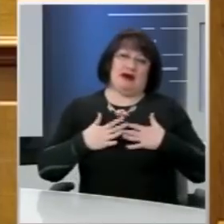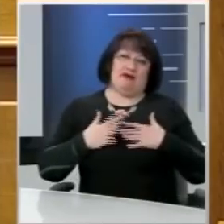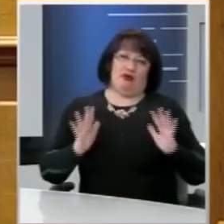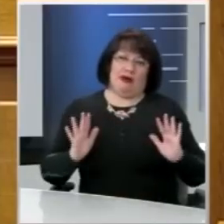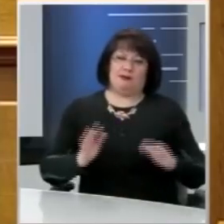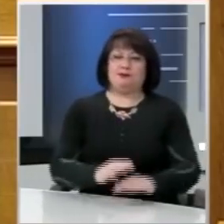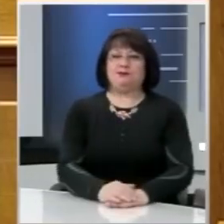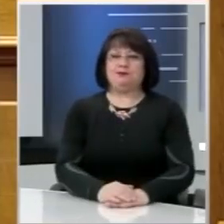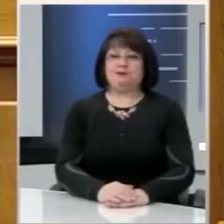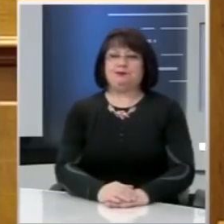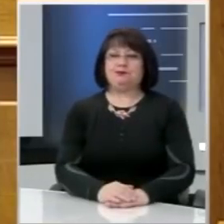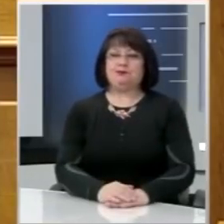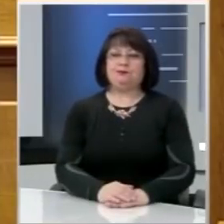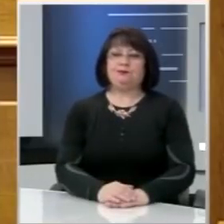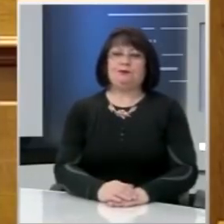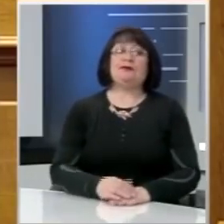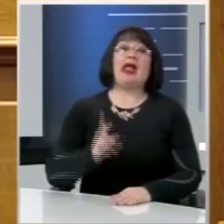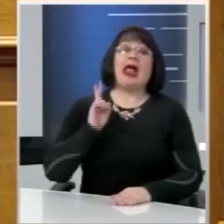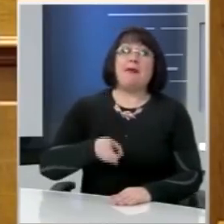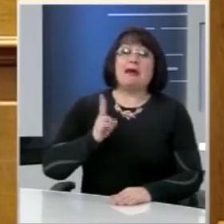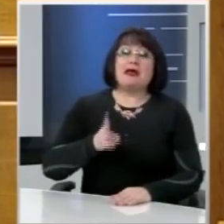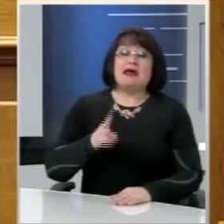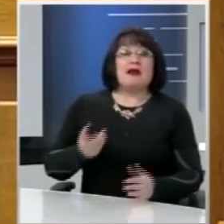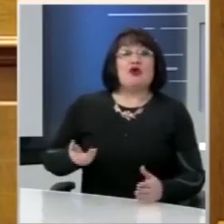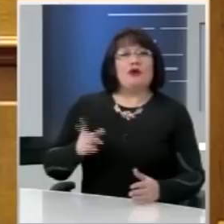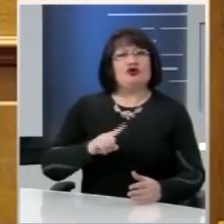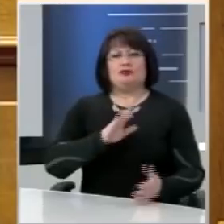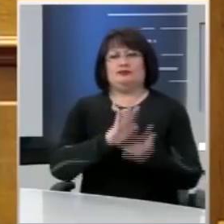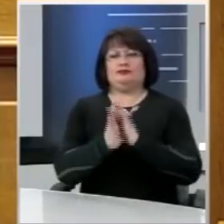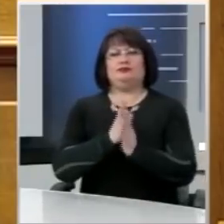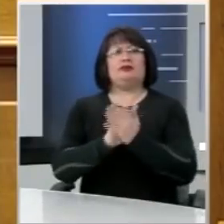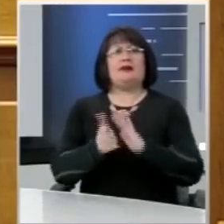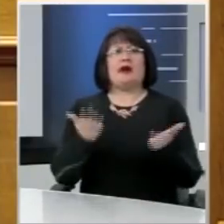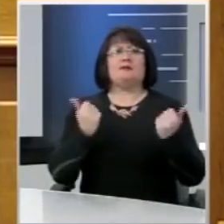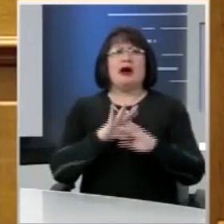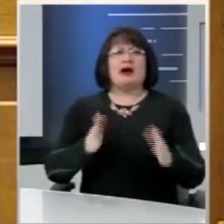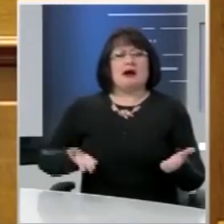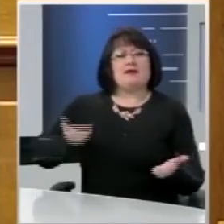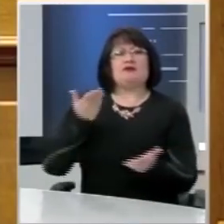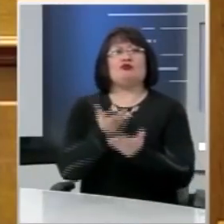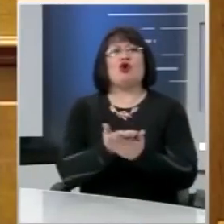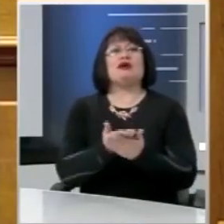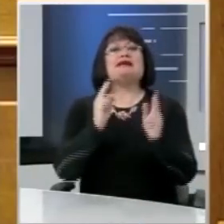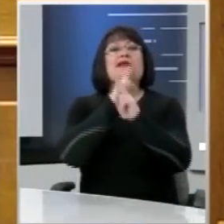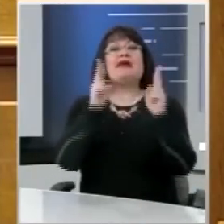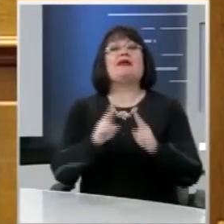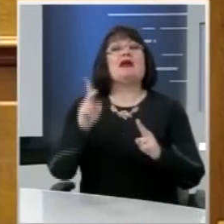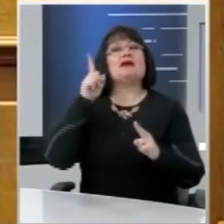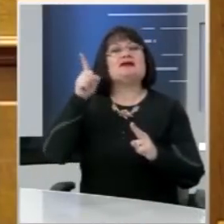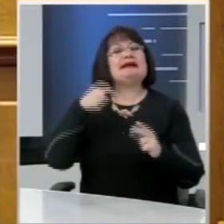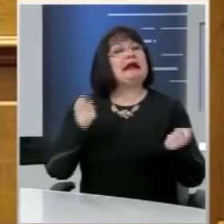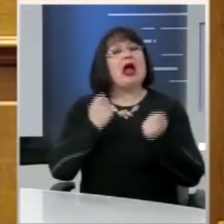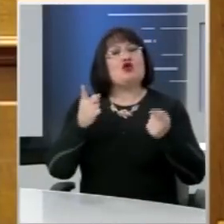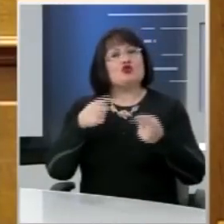Αυτός ο κίνδυνος αποτρέπεται με αυτή την πρόταση που πατάει πάνω στη διεθνή πρακτική και εμπειρία,